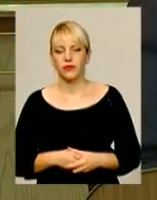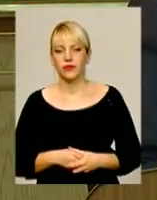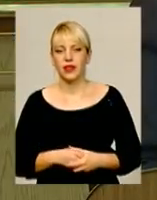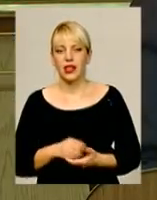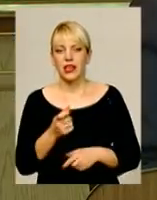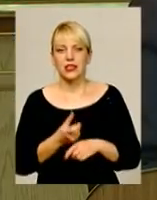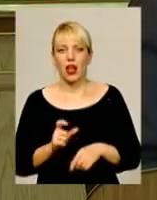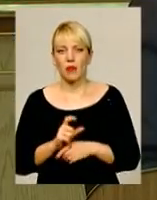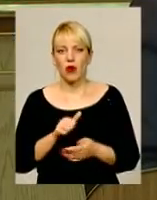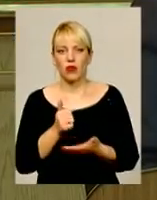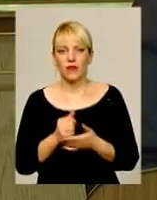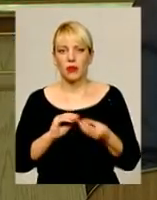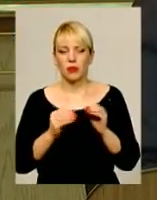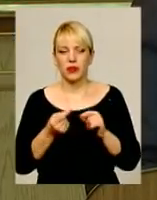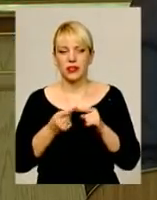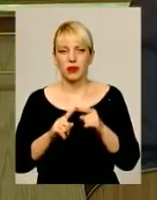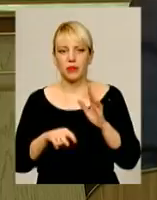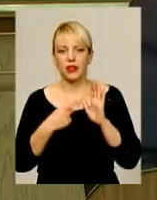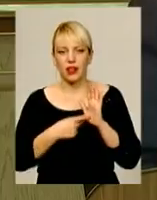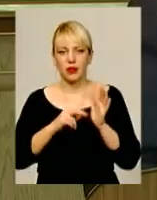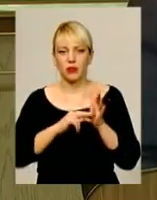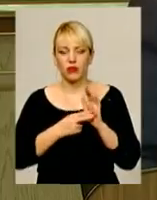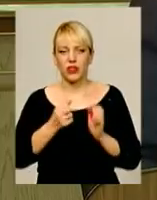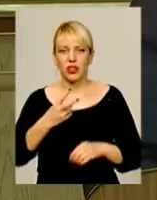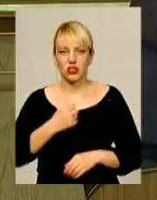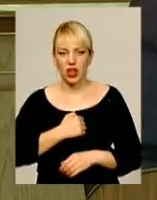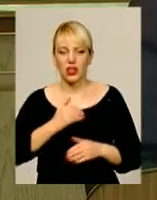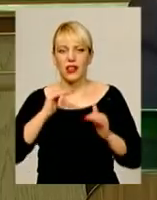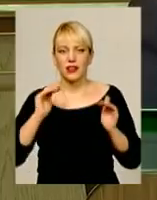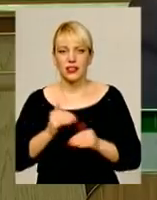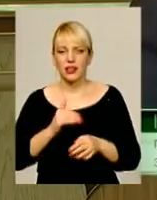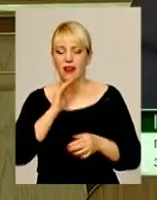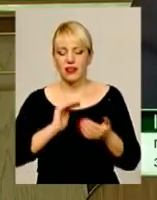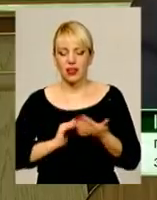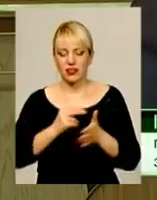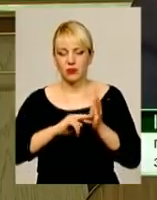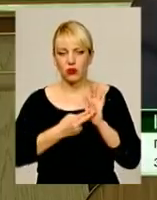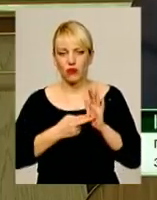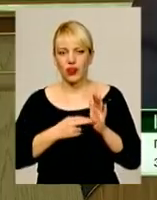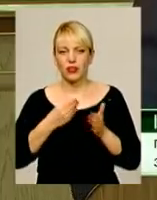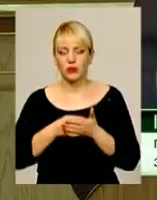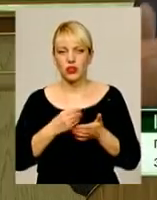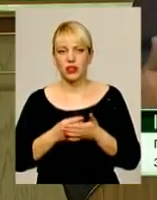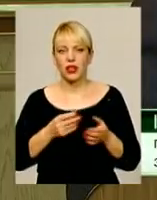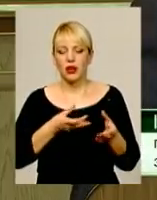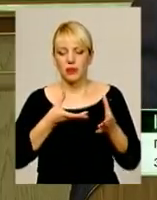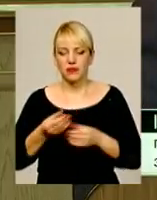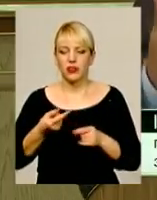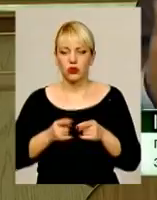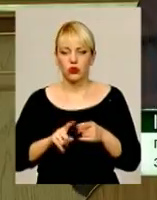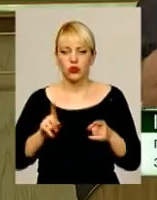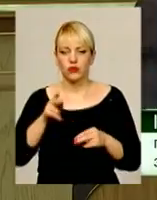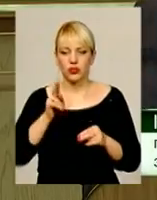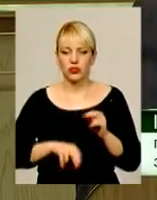Головна проблема – це питання планування. На жаль, дуже низька якість планування бюджету привела до того, що нам в кінці року